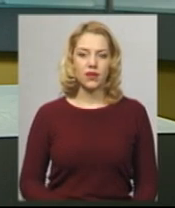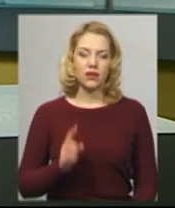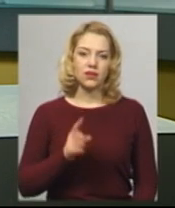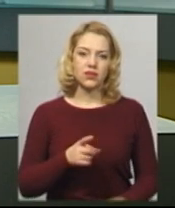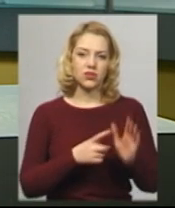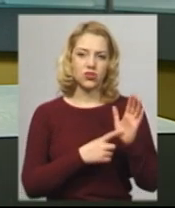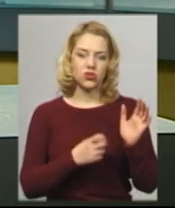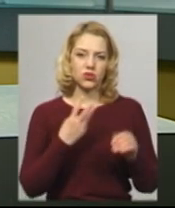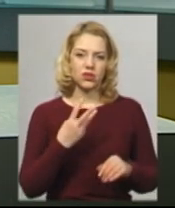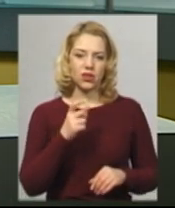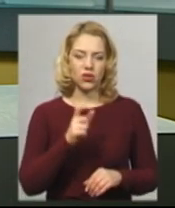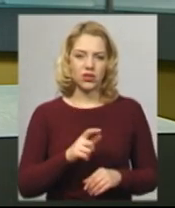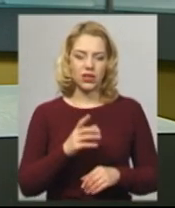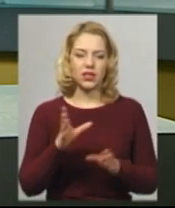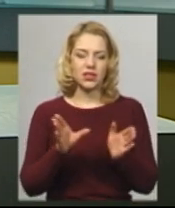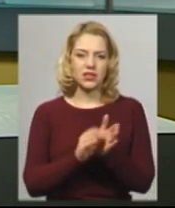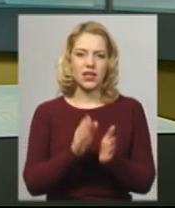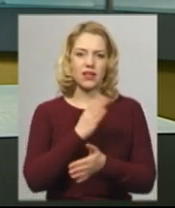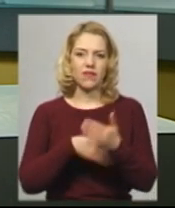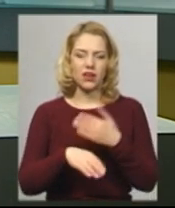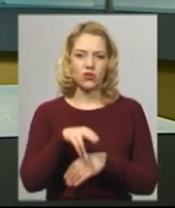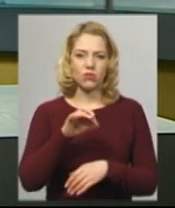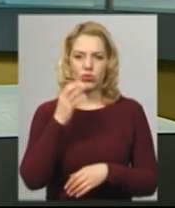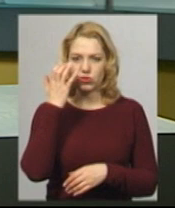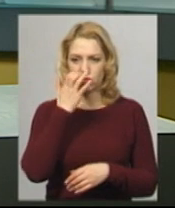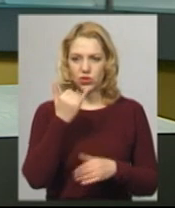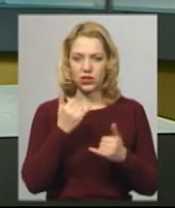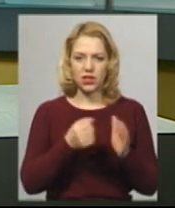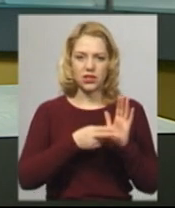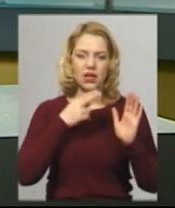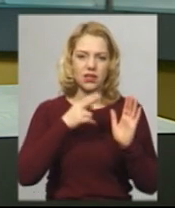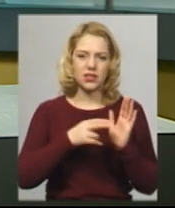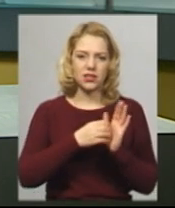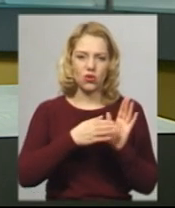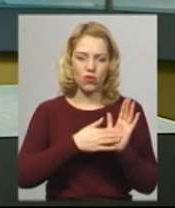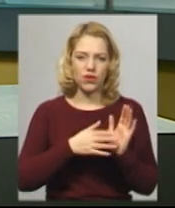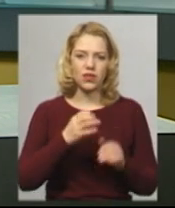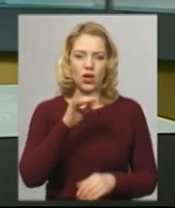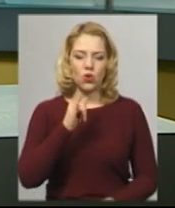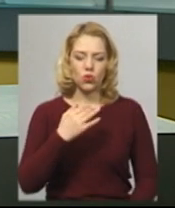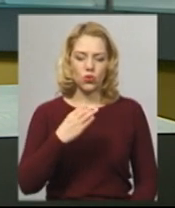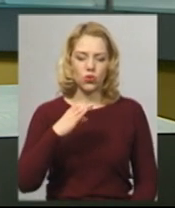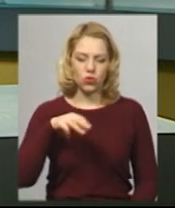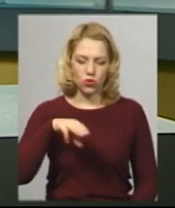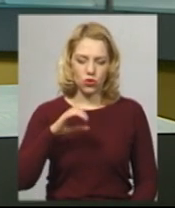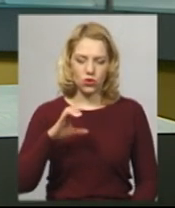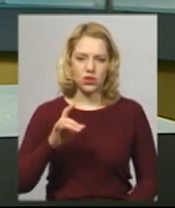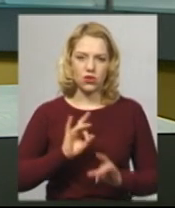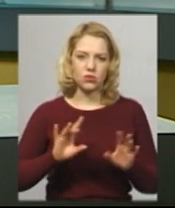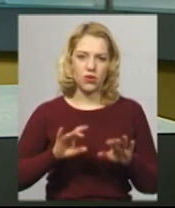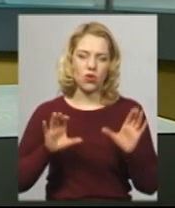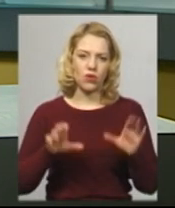1603 людини з інвалідністю позору зараз зреєстровані в обласній організації УТОС, розповідає її голова Лариса